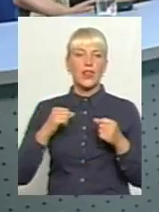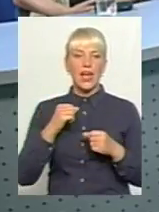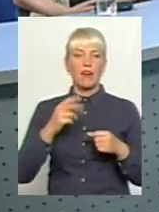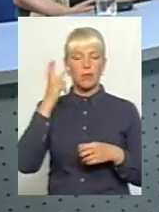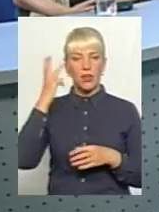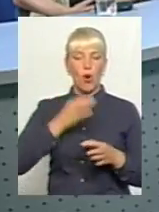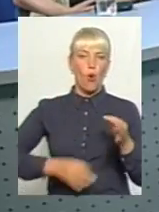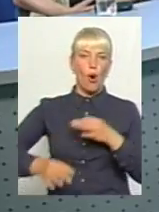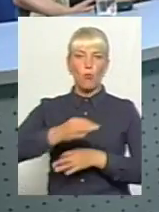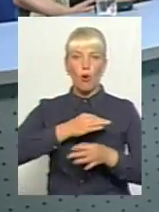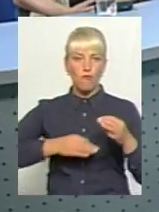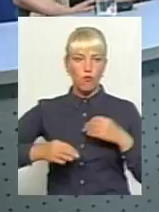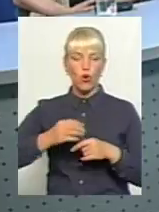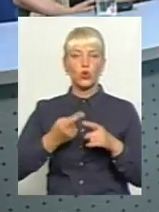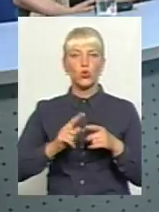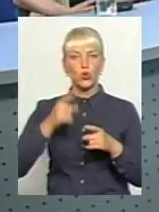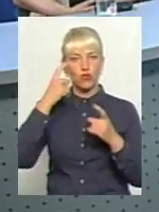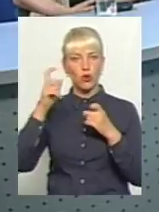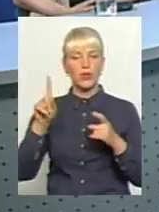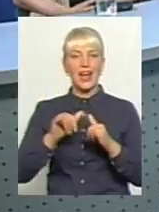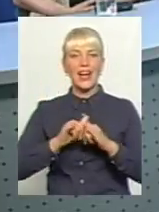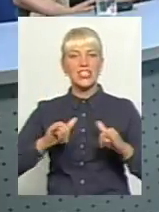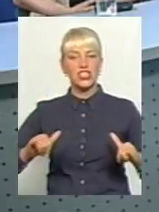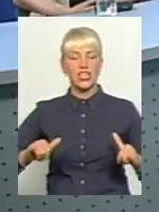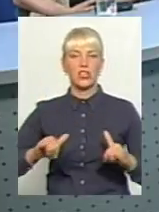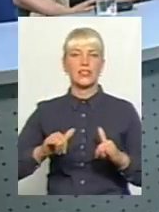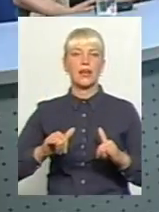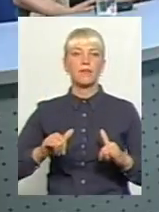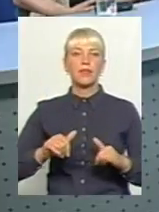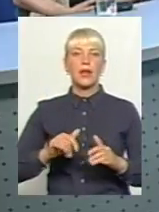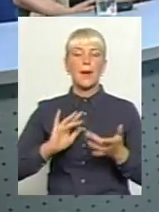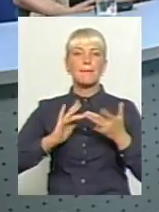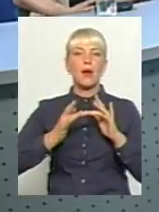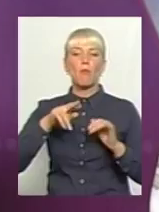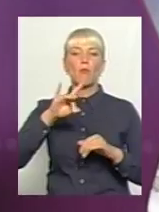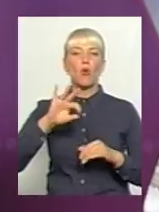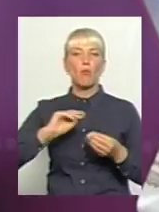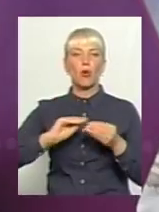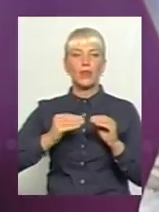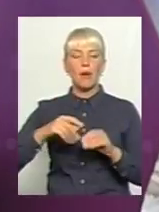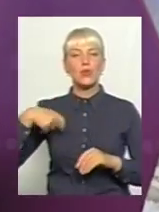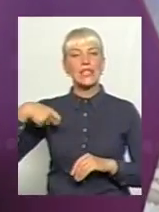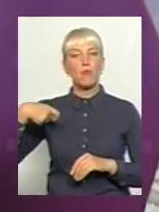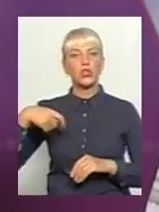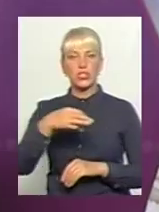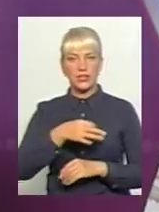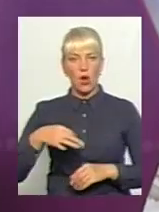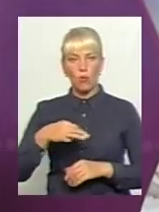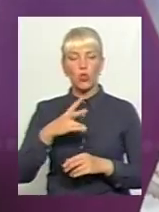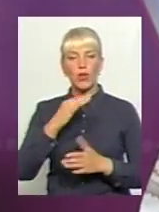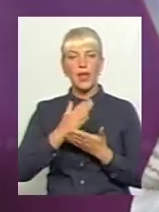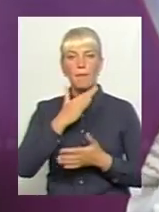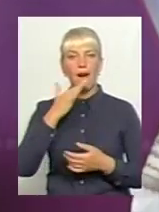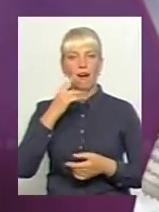обговорюють ту інформацію, яка шириться мережею, про проблеми у Запоріжській області. Але, знову ж таки, дуже багато є